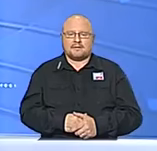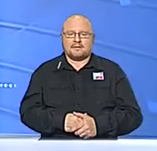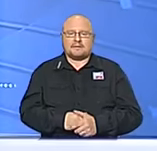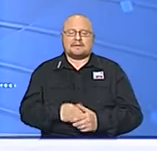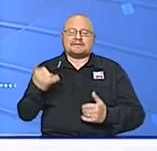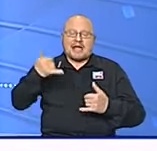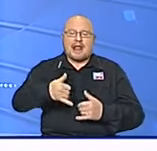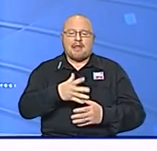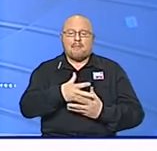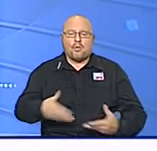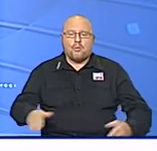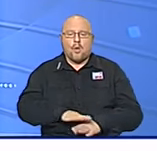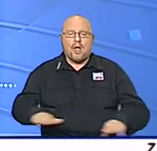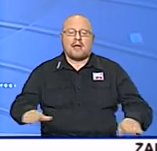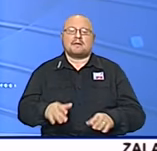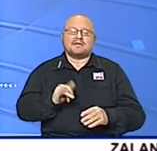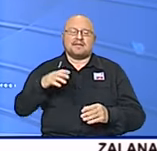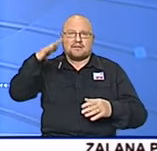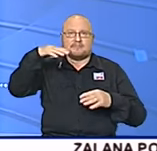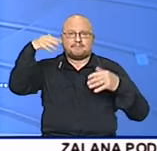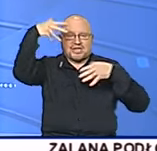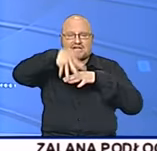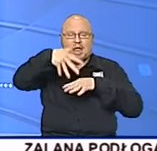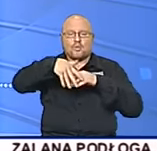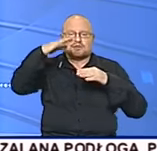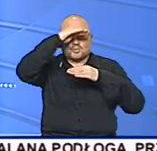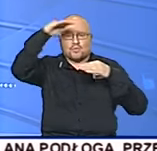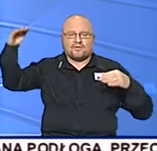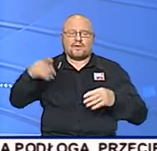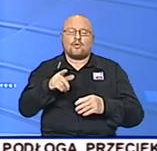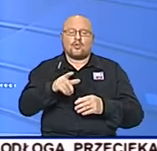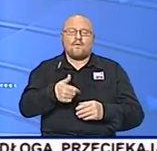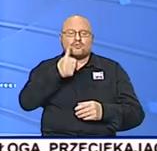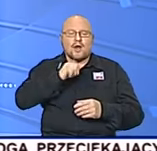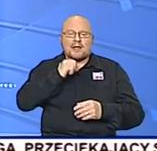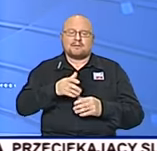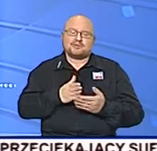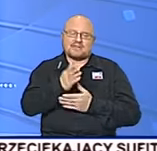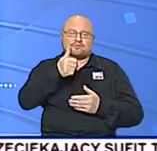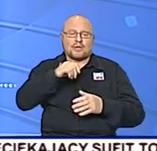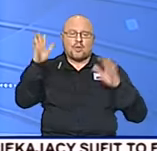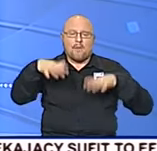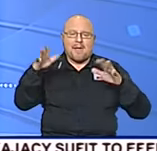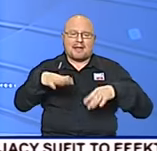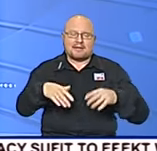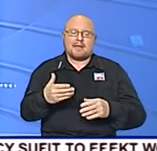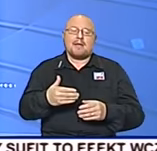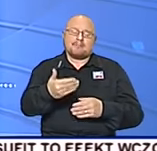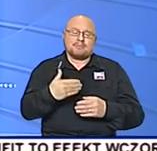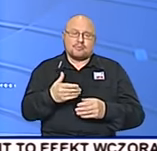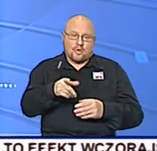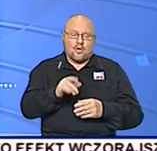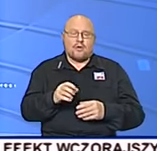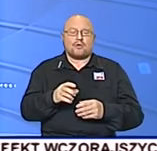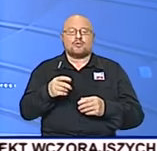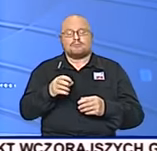Zalana podłoga, przeciekający sufit to efekt wczorajszych gwałtownych opadów deszczu i gradu w jednym z mieszkań w kamienicy przy nawrotu 62 w Łodzi.